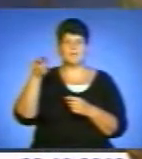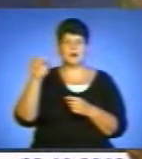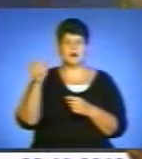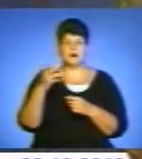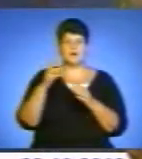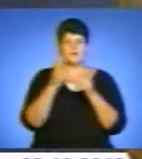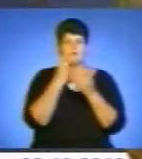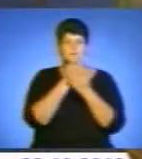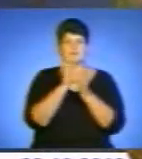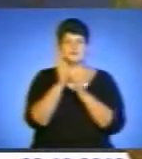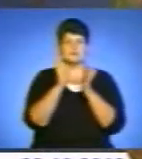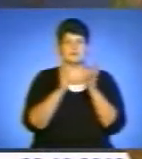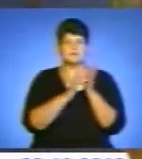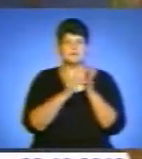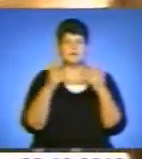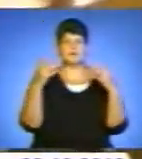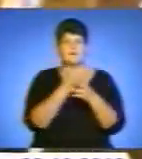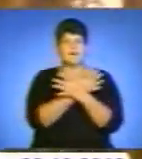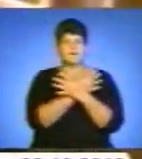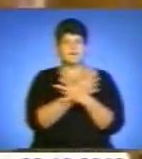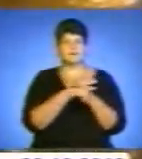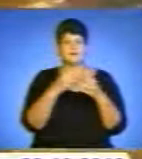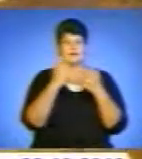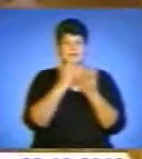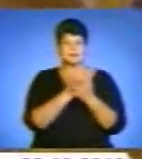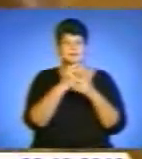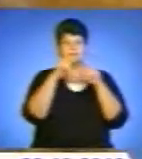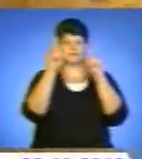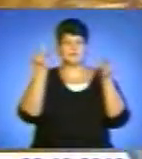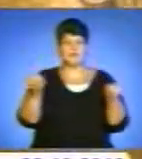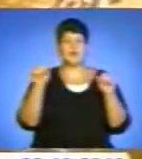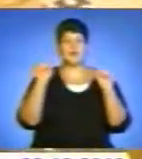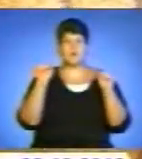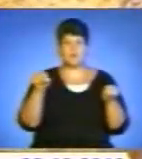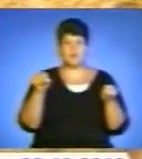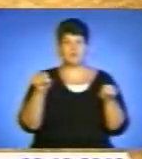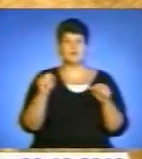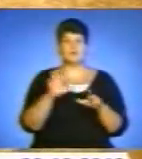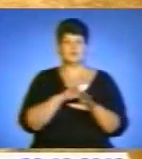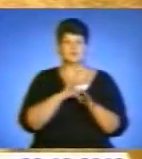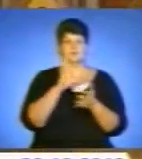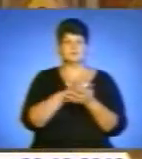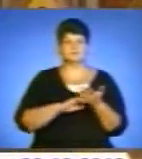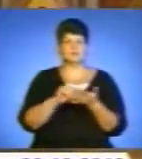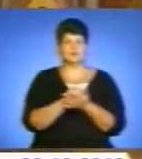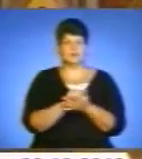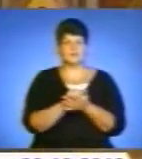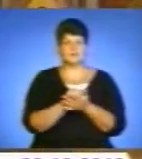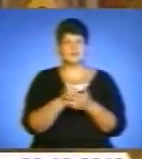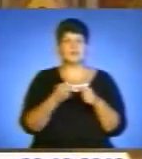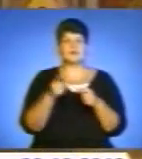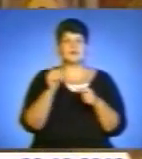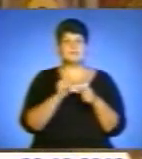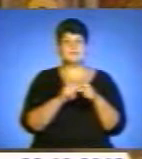образ Ісуса Христа в оточенні ангелів та архангелів, які вінчає ікона, могли будь-якої миті бути зруйновані. Ці мозаїки,